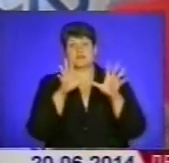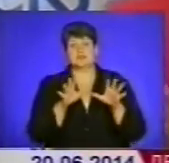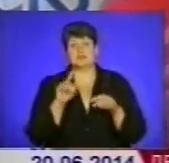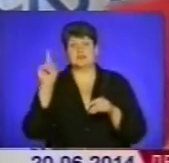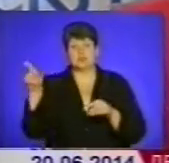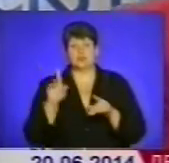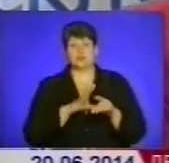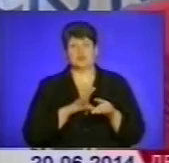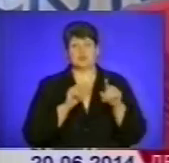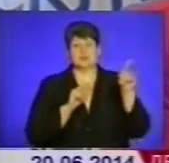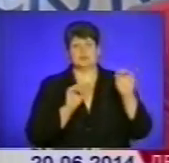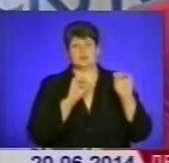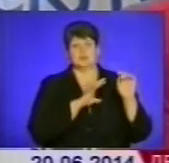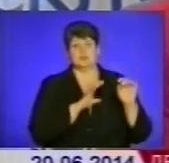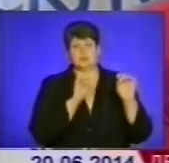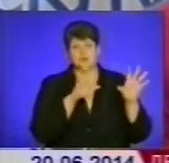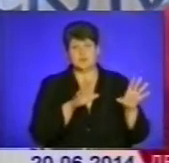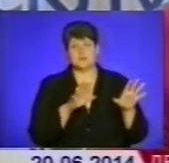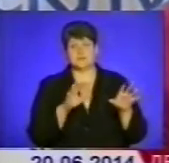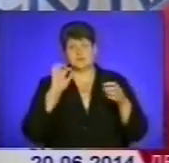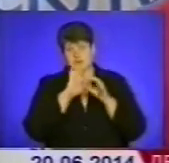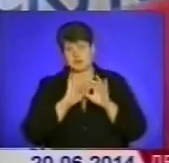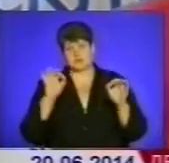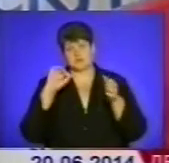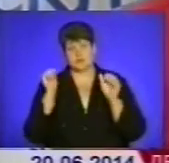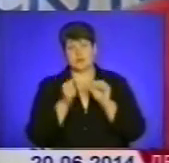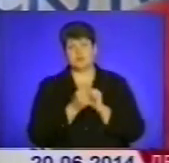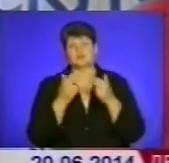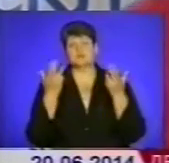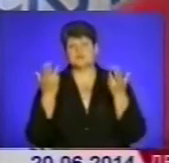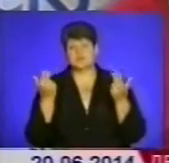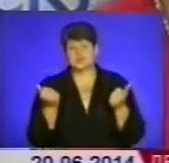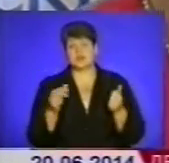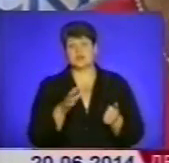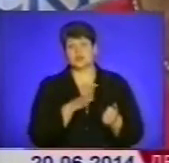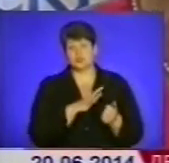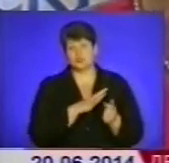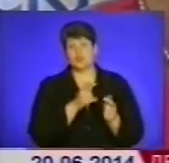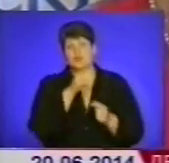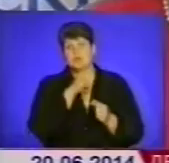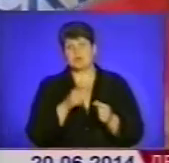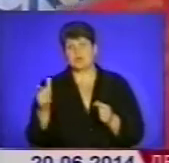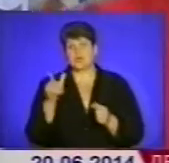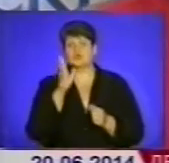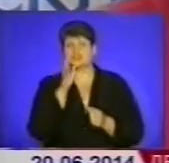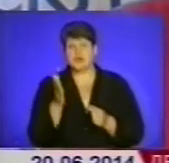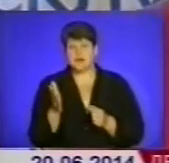сталося. Ну були моменти, ви ж всі це прекрасно пам'ятаєте. Тому, звичайно, був якийсь період часу, що ми